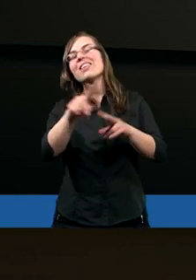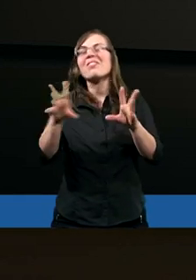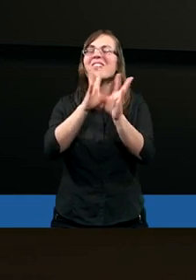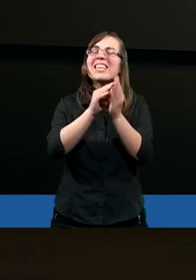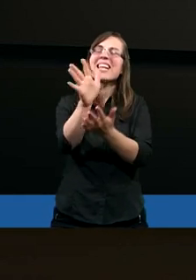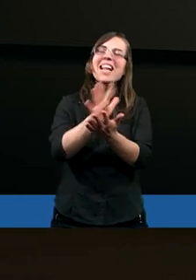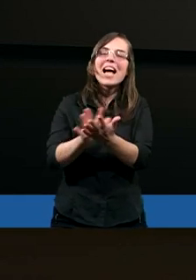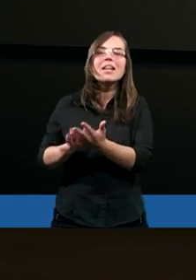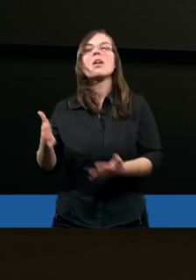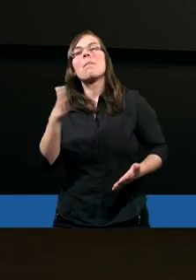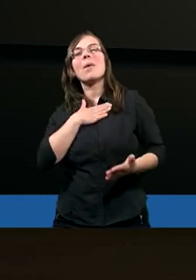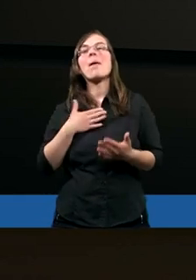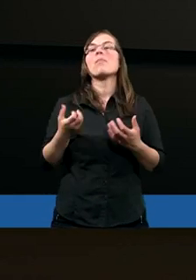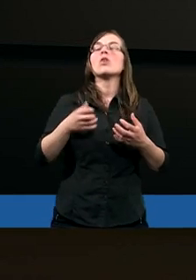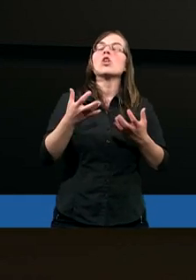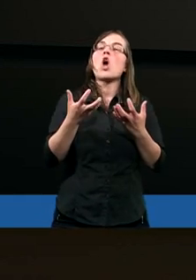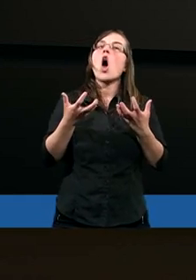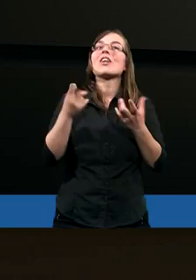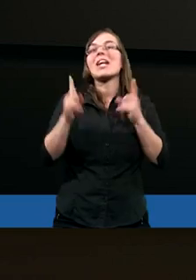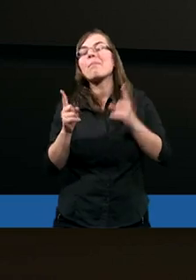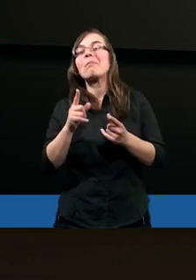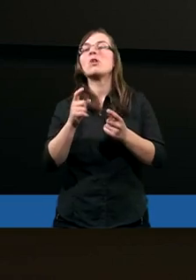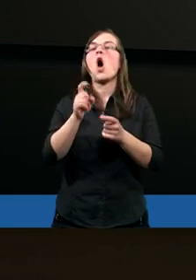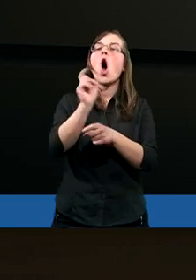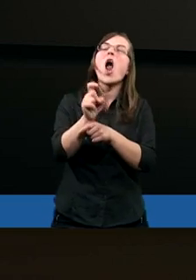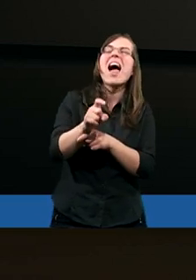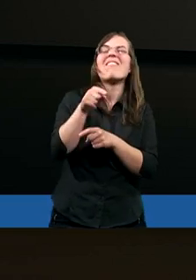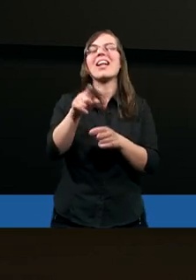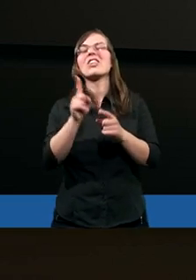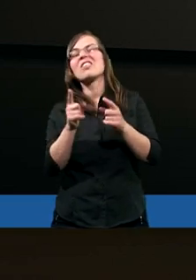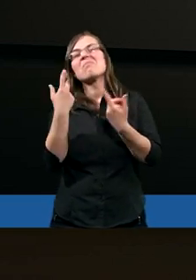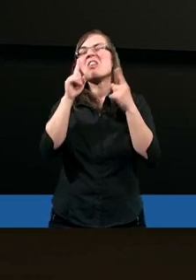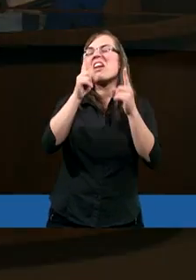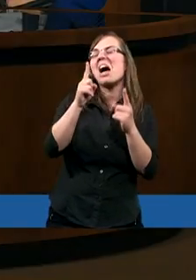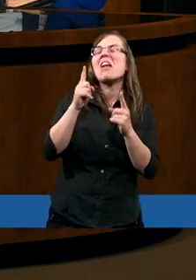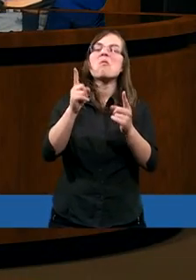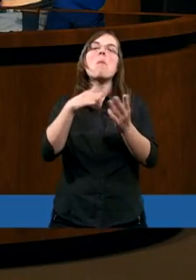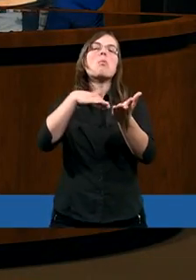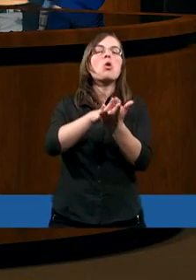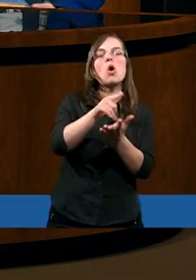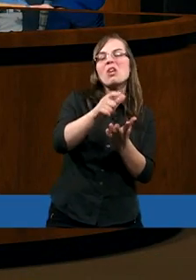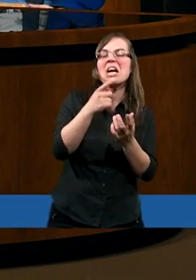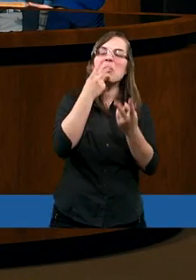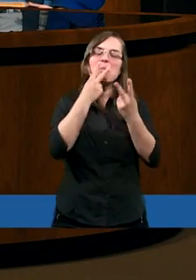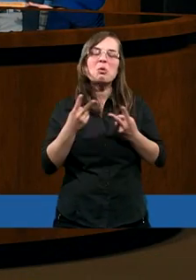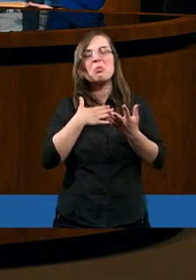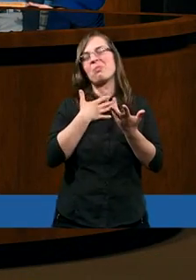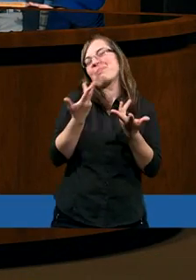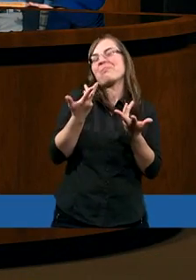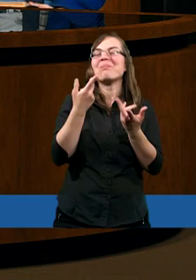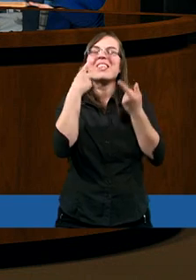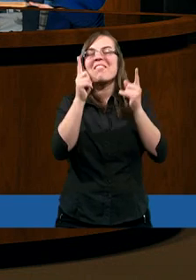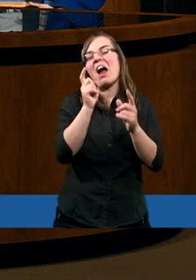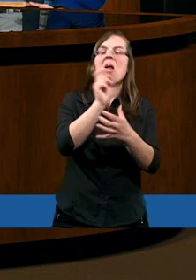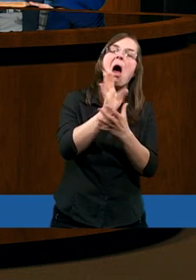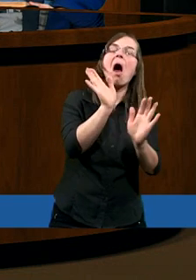gdzie są te powitania, to mam taką tendencję do ignorowania, do takiego niezwracania uwagi ani na początek, ani bardzo na zakończenie, bo szukam